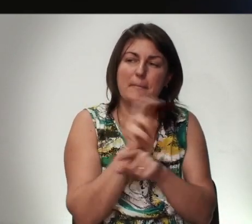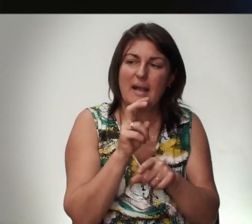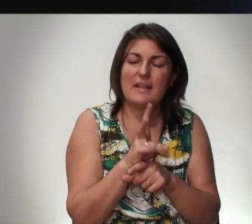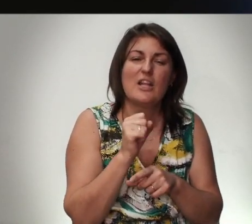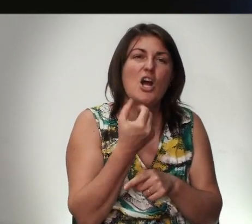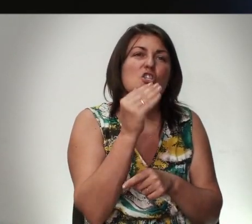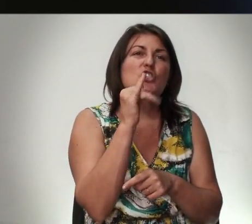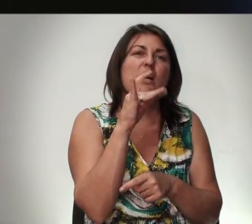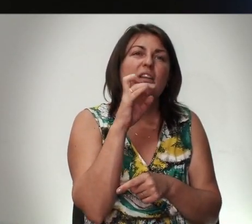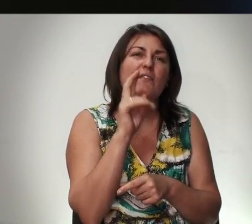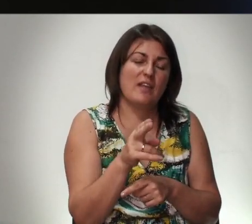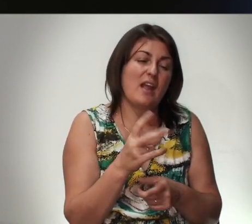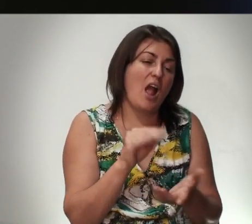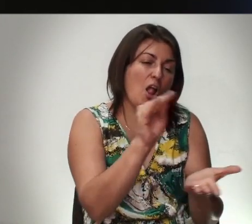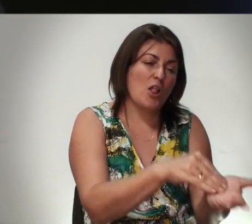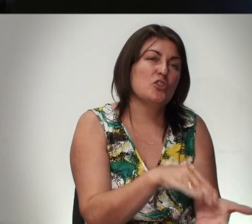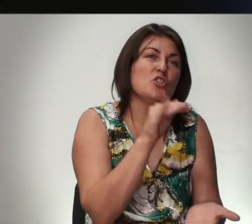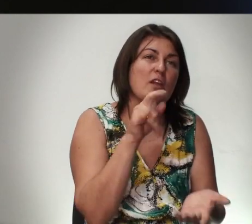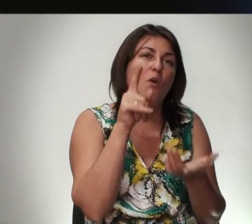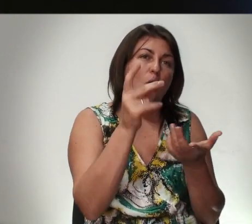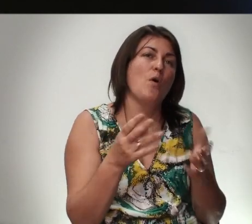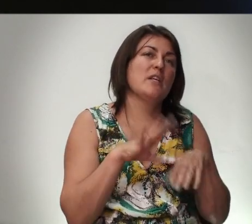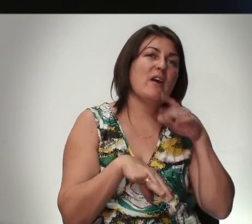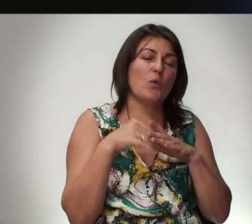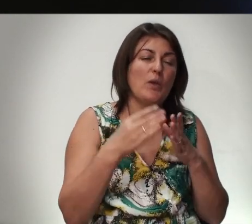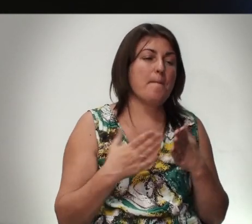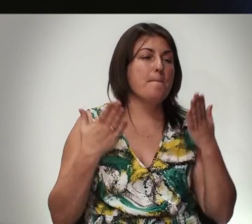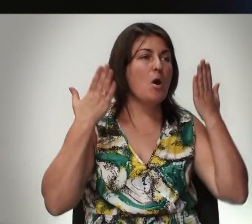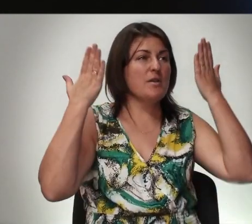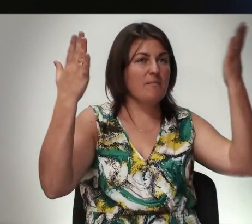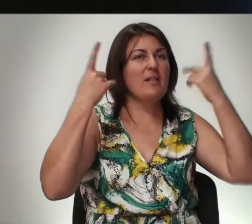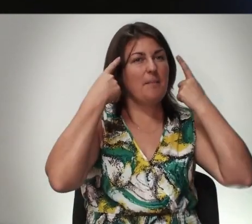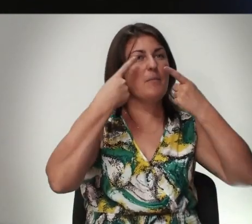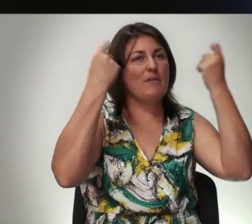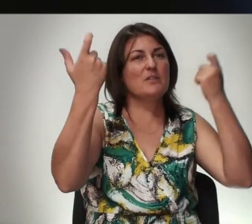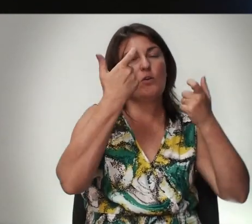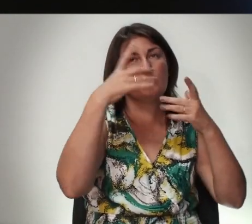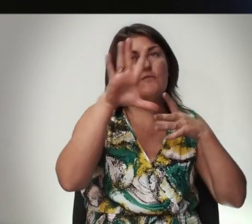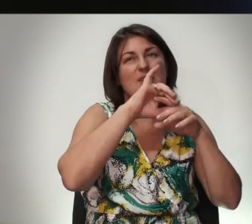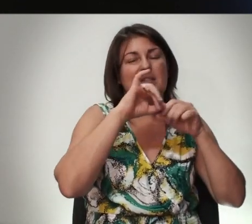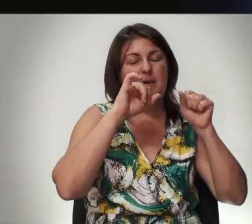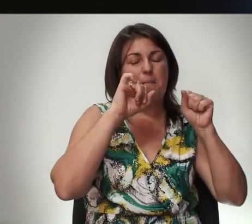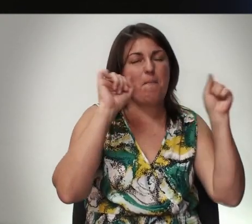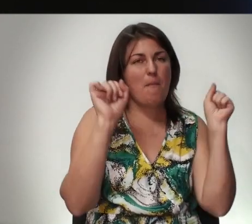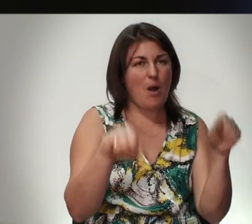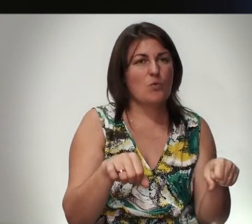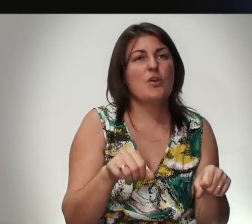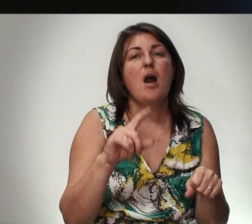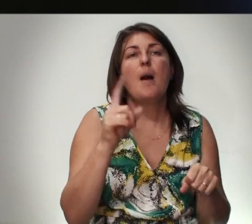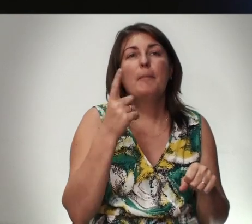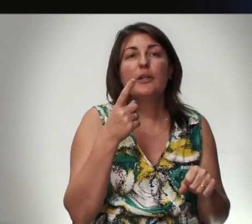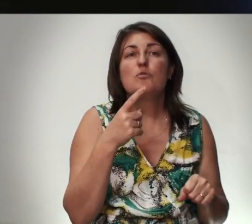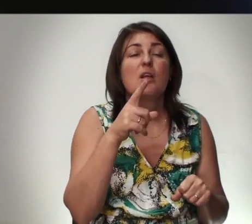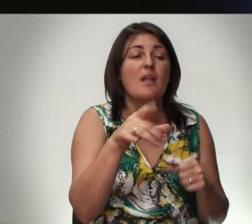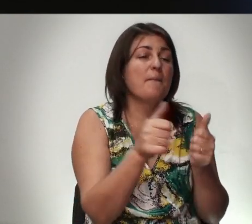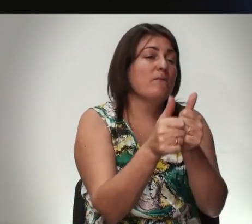На Жертвенник И Ложил Жертву Он Поднимал Свои руки И Провозглашал Бога Всемогущего Потому Что